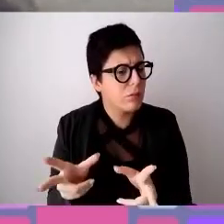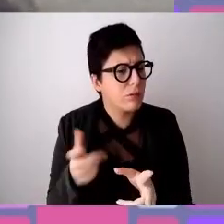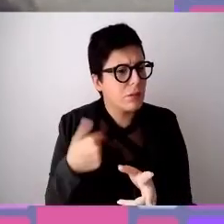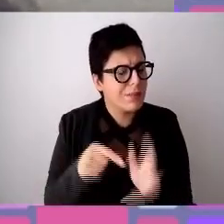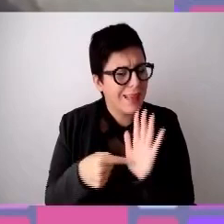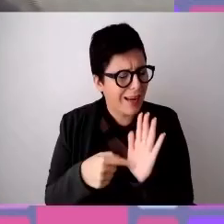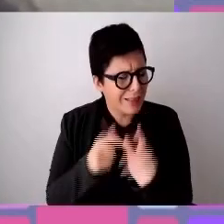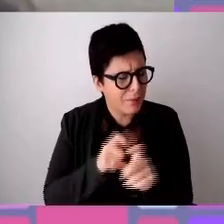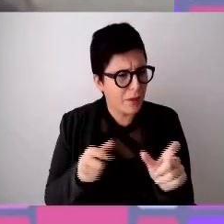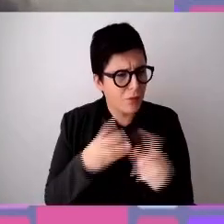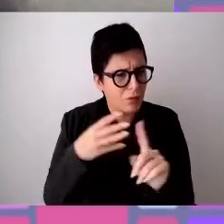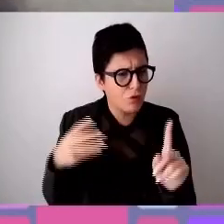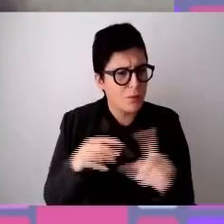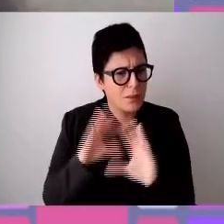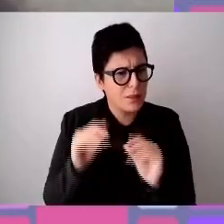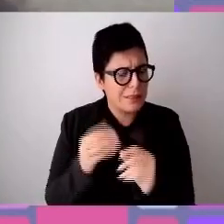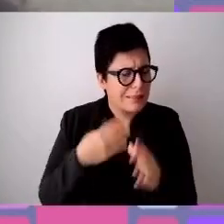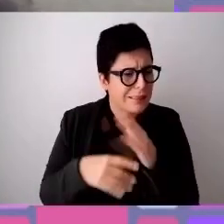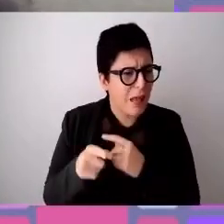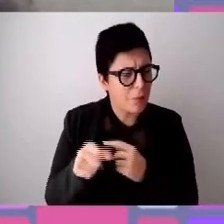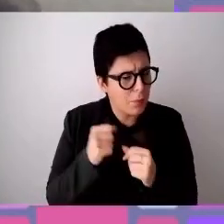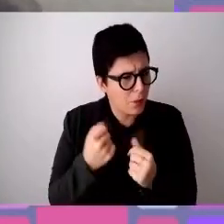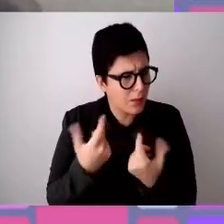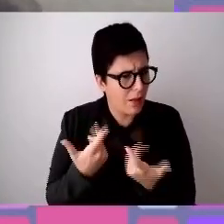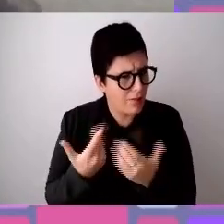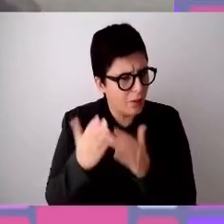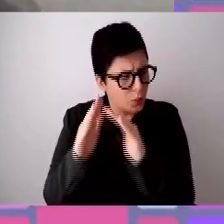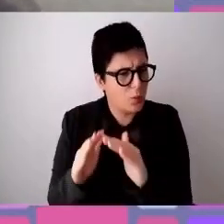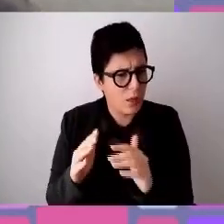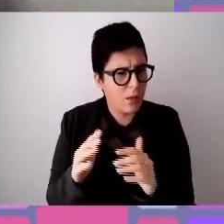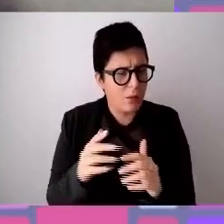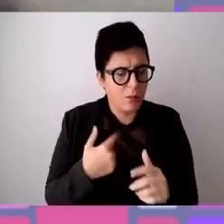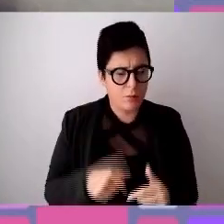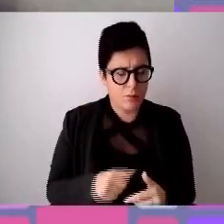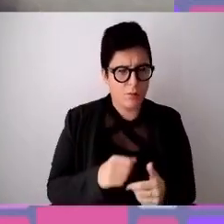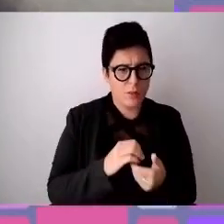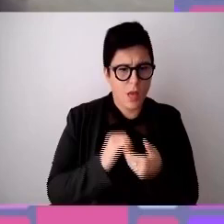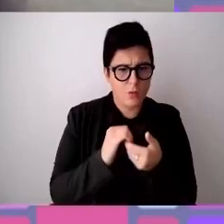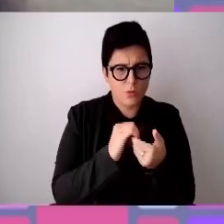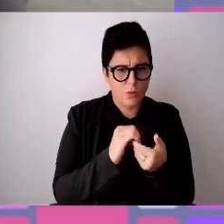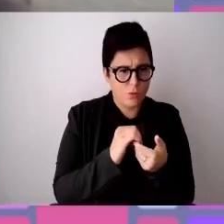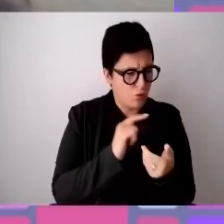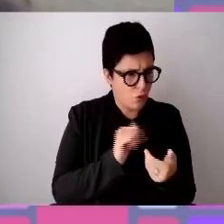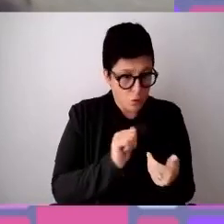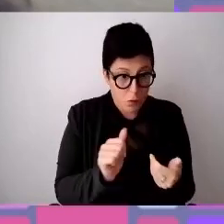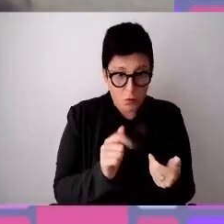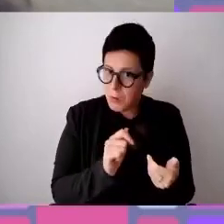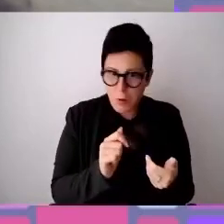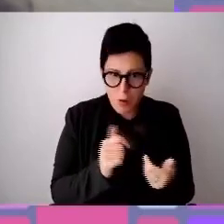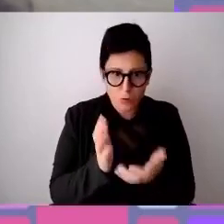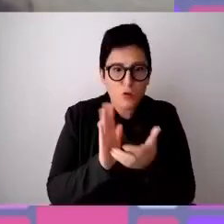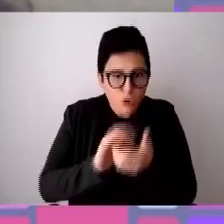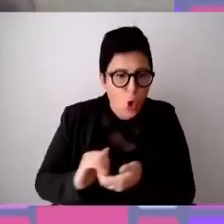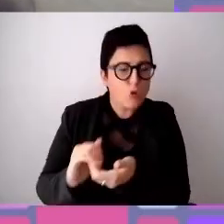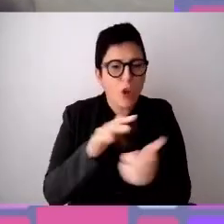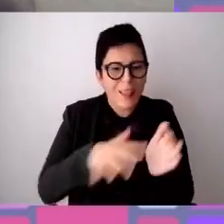quindi rimane a noi, ma non solo a noi associazioni, a noi società civile, con le nostre